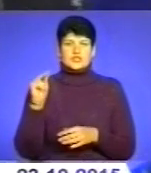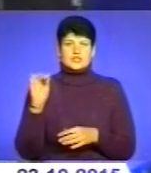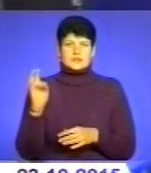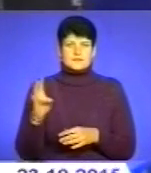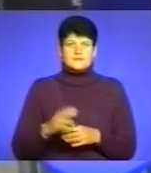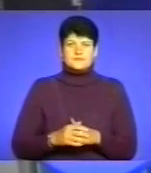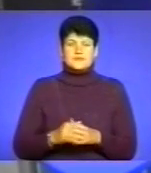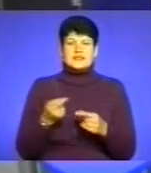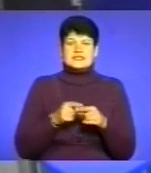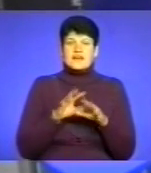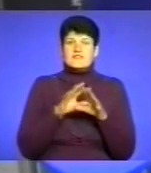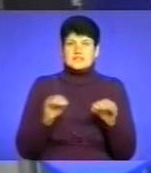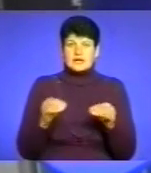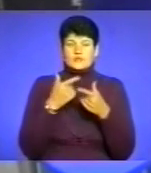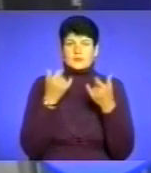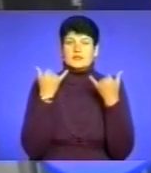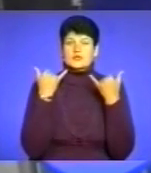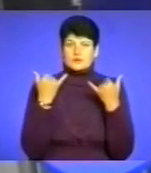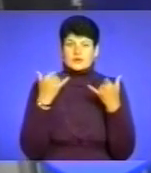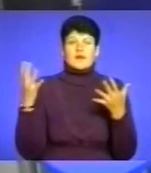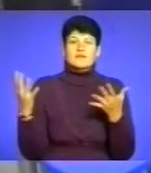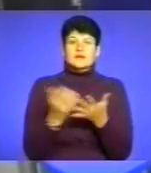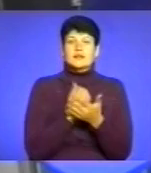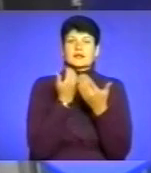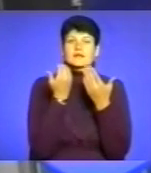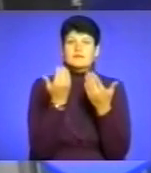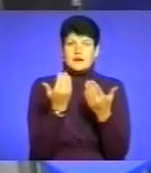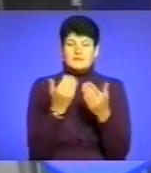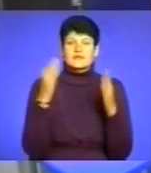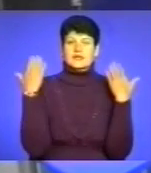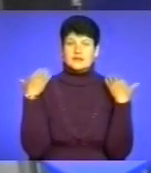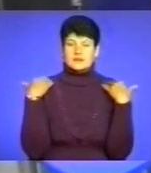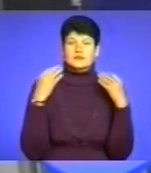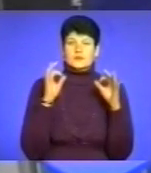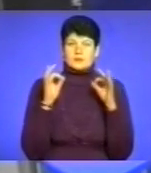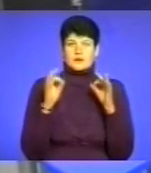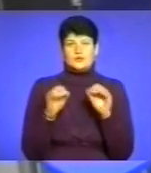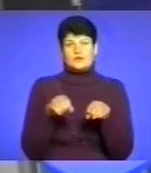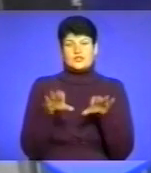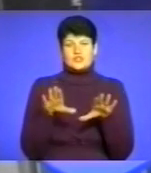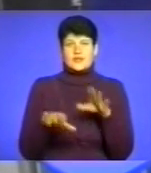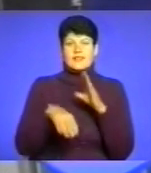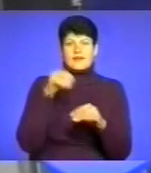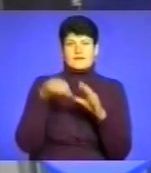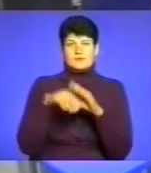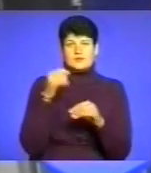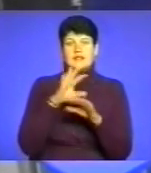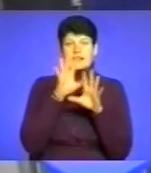Це вся інформація на сьогодні. Вдалих вам вихідних і виваженого рішення на виборчих дільницях. На все добре.